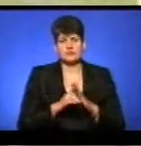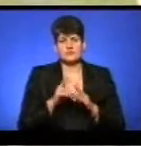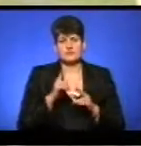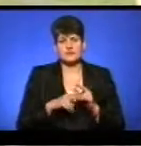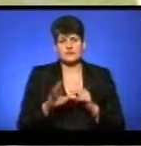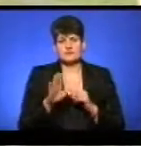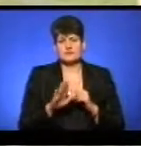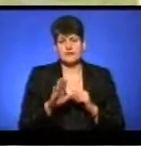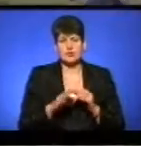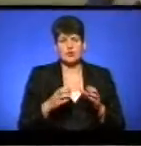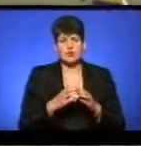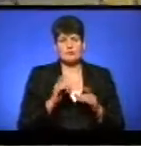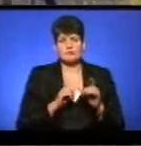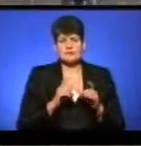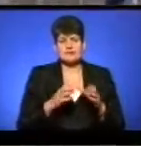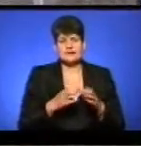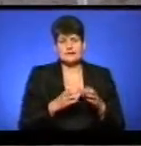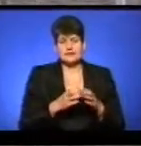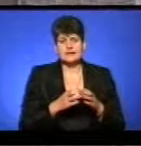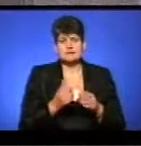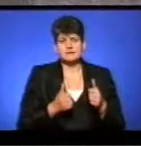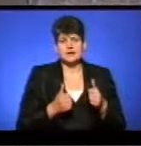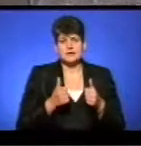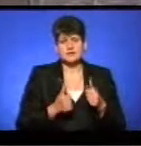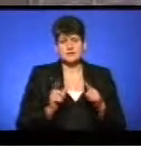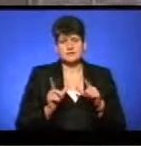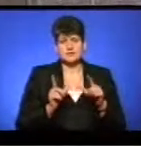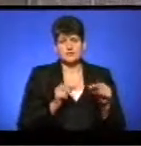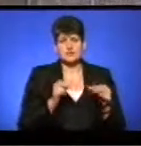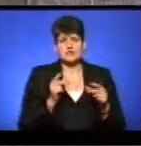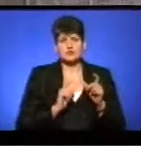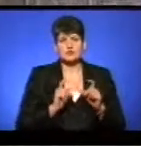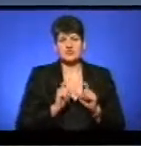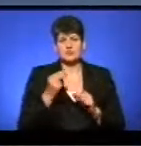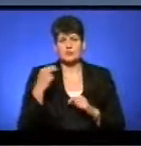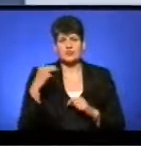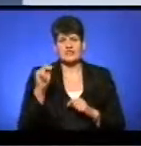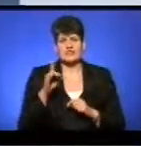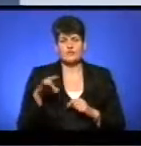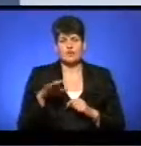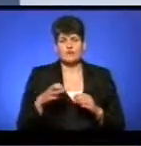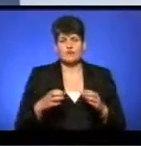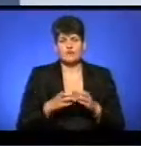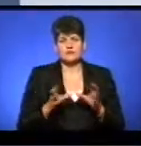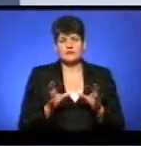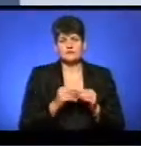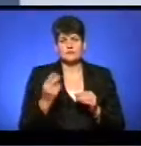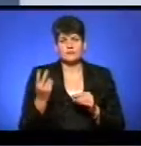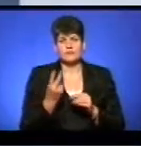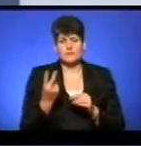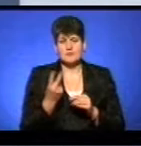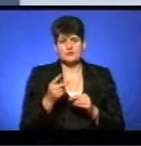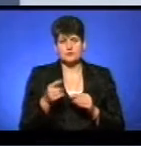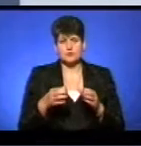вересня. Команди студентської ліги змагаються за путівку на студентський чемпіонат Європи. У групі разом з двома тернопільськими